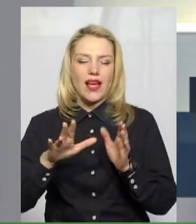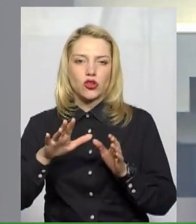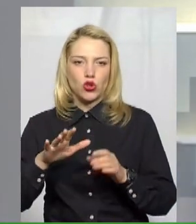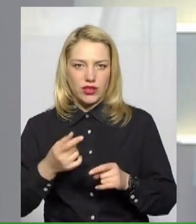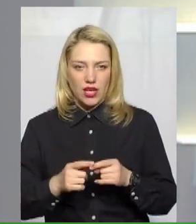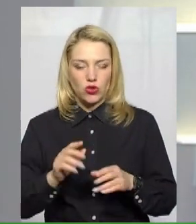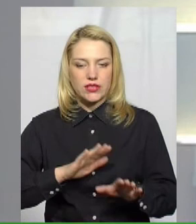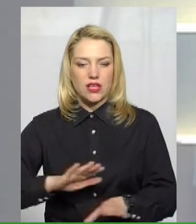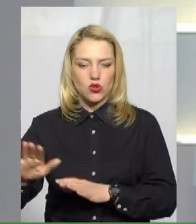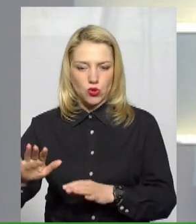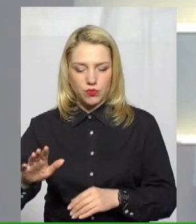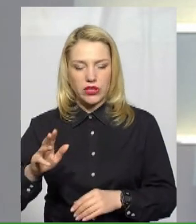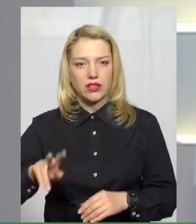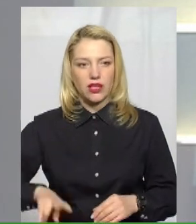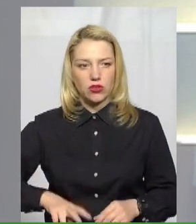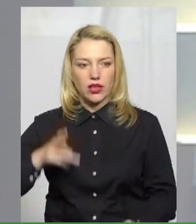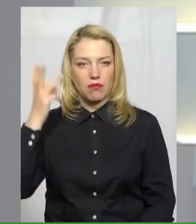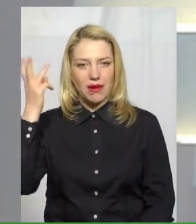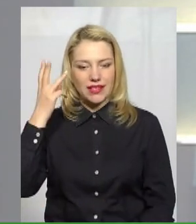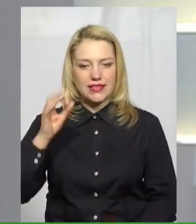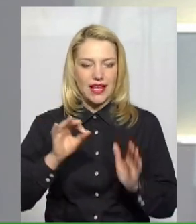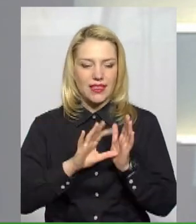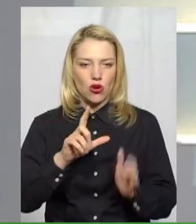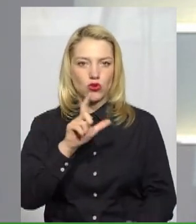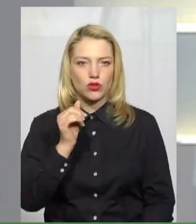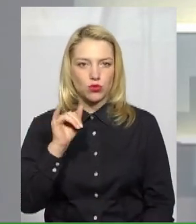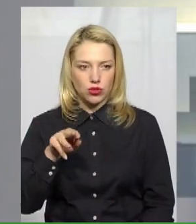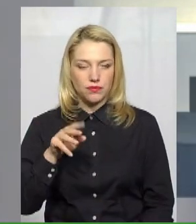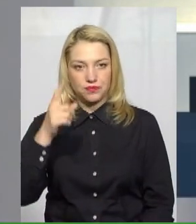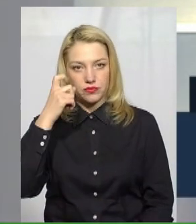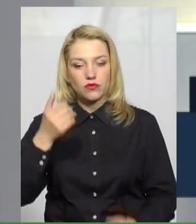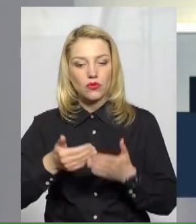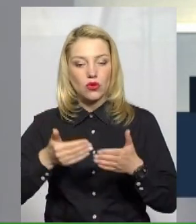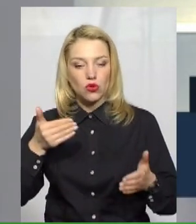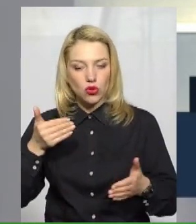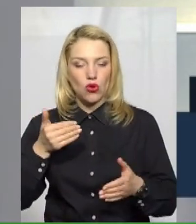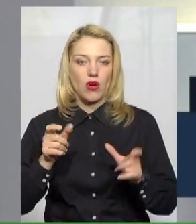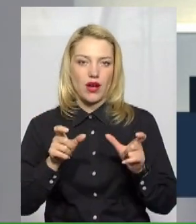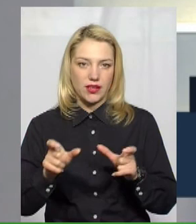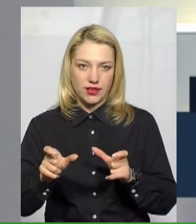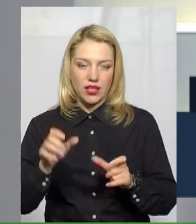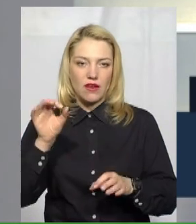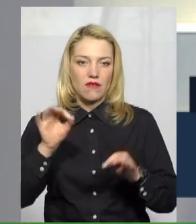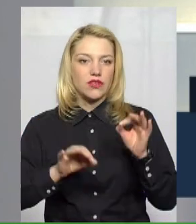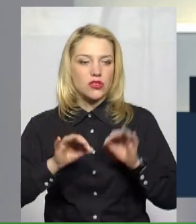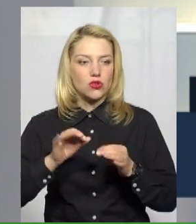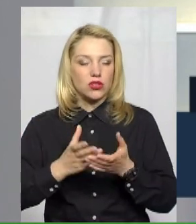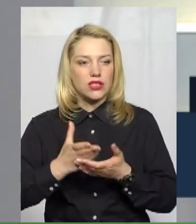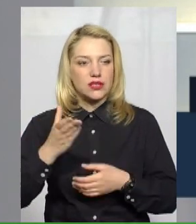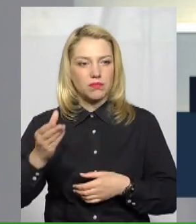енергозбуту Сергій Бойченко повідомив, що до карантину відсоток оплати населення за електроенергію становив